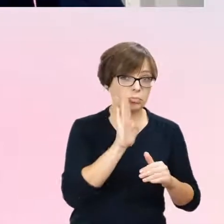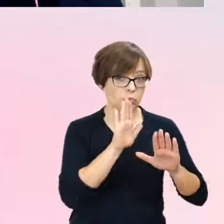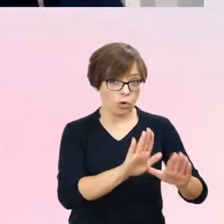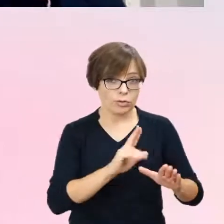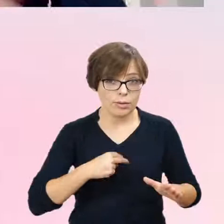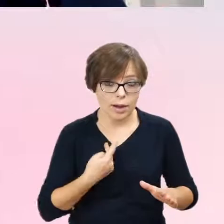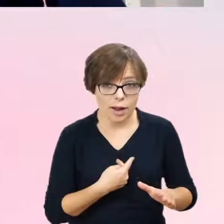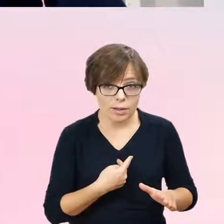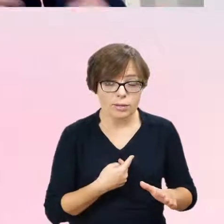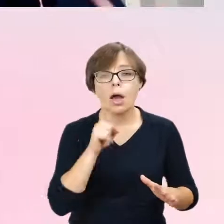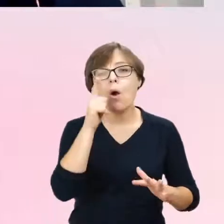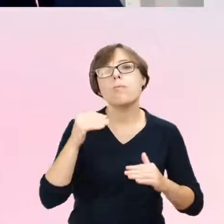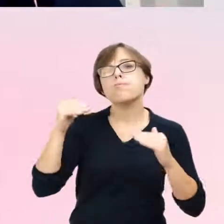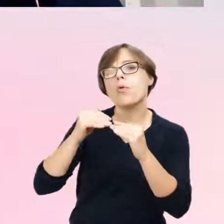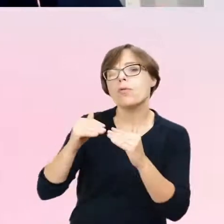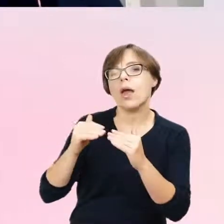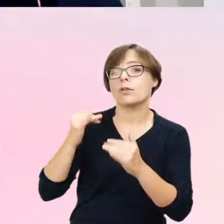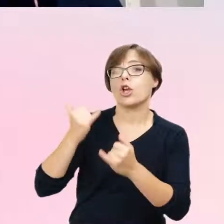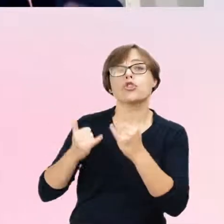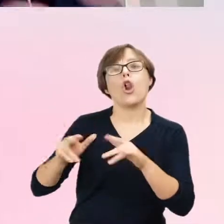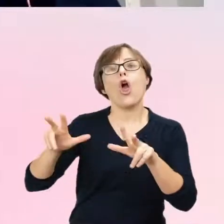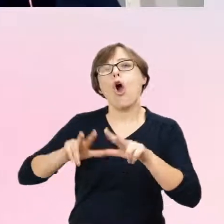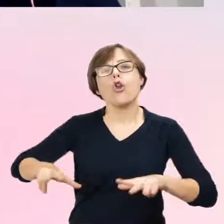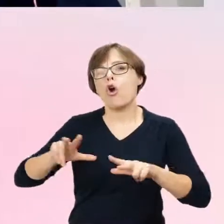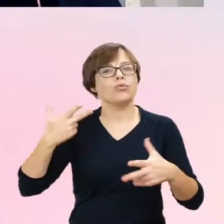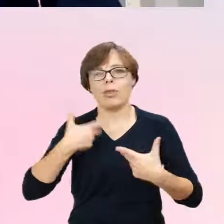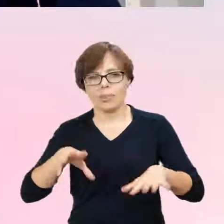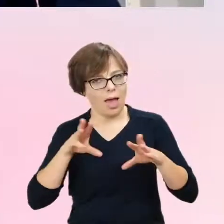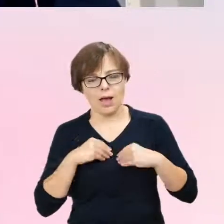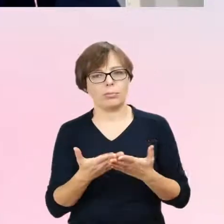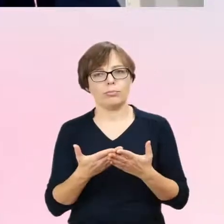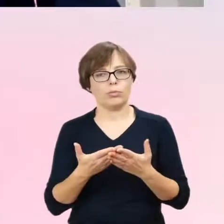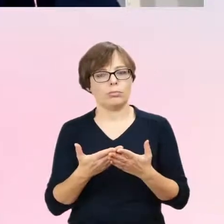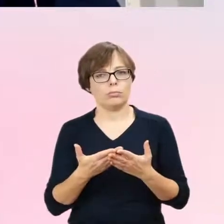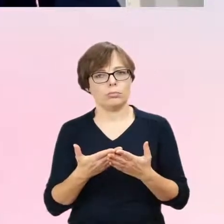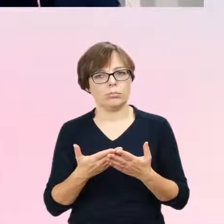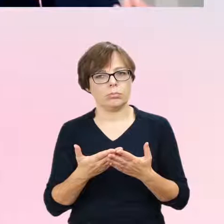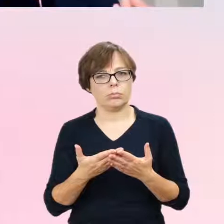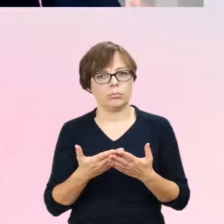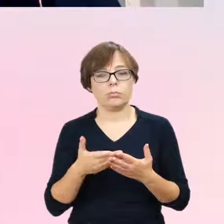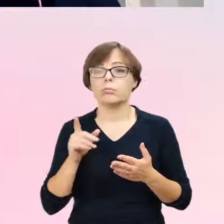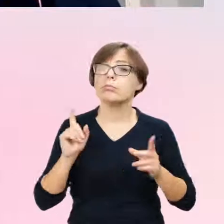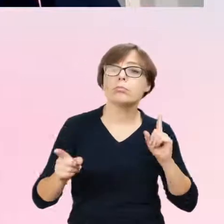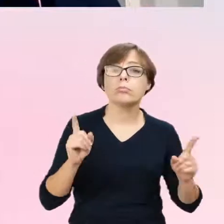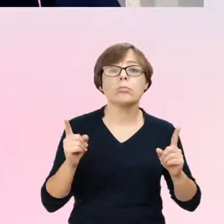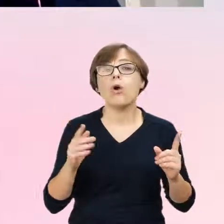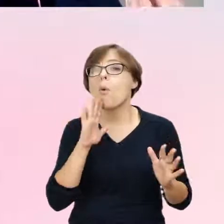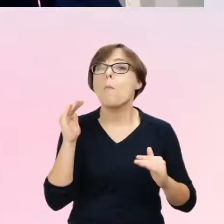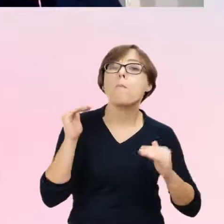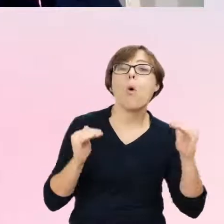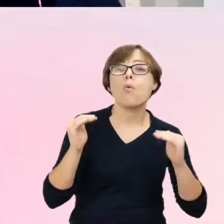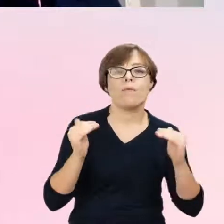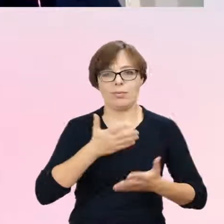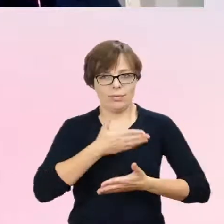porównaniu do tego dziecka, którego rodzina nie miała gotowości na wsparcie tego procesu tranzycji społecznej, nie mamy danych w odniesieniu do tego,